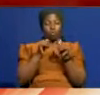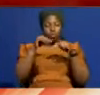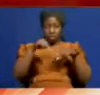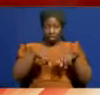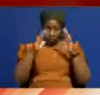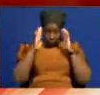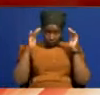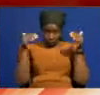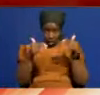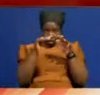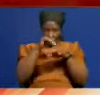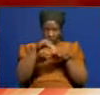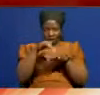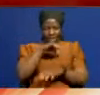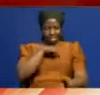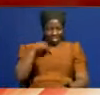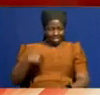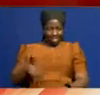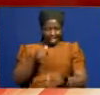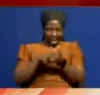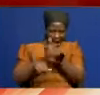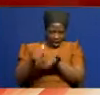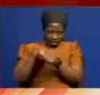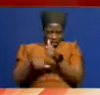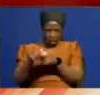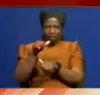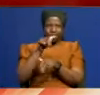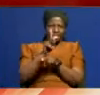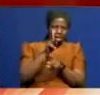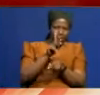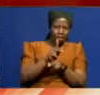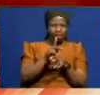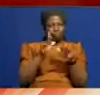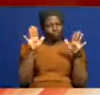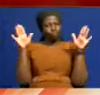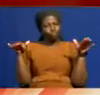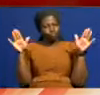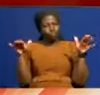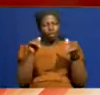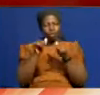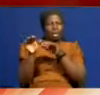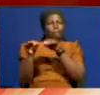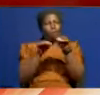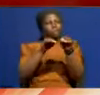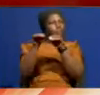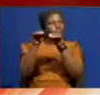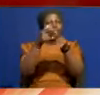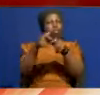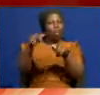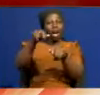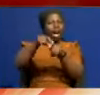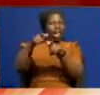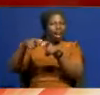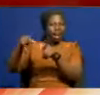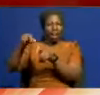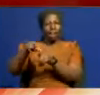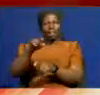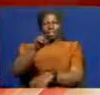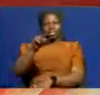za China za huifadhi zinavyo saidia idadi ya ndege wanauhamahama kuongezeka. Zakiya Peng na mailezo saidi.